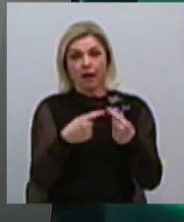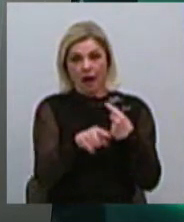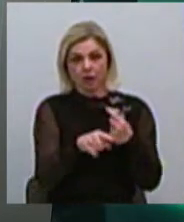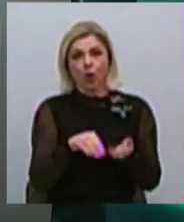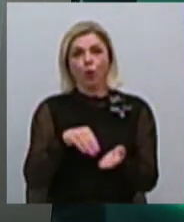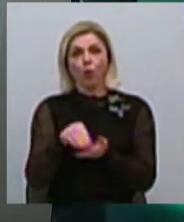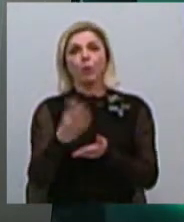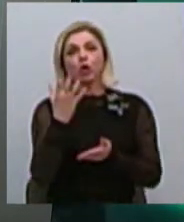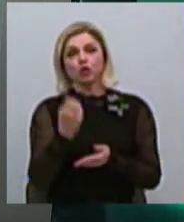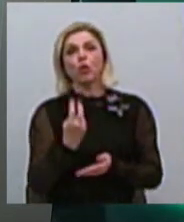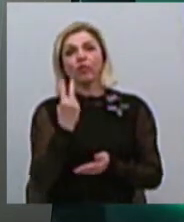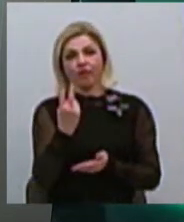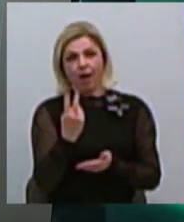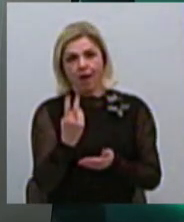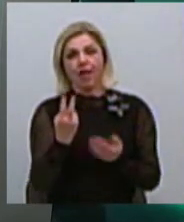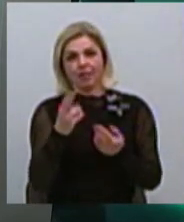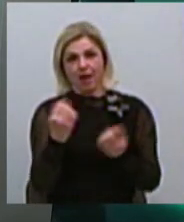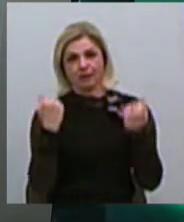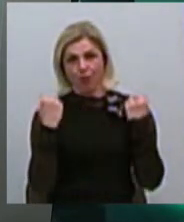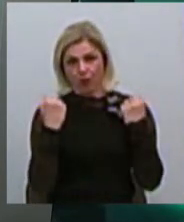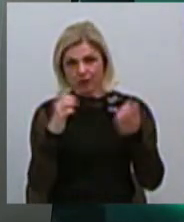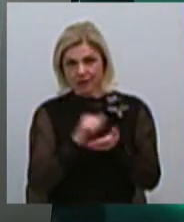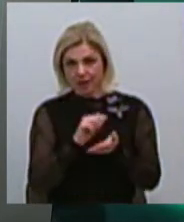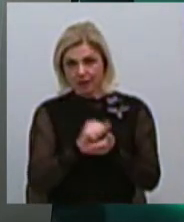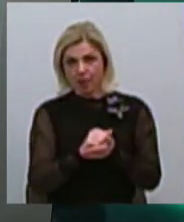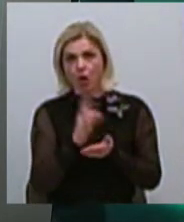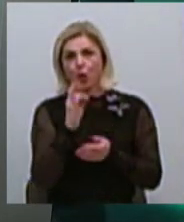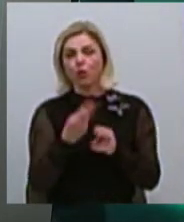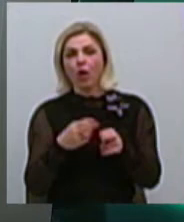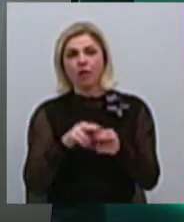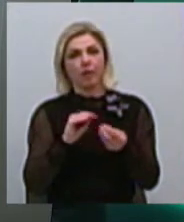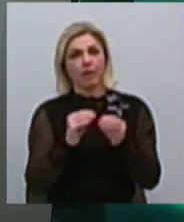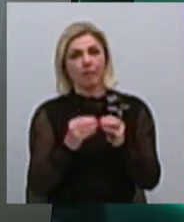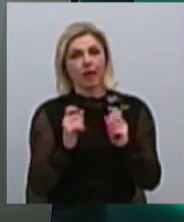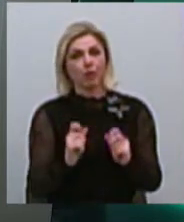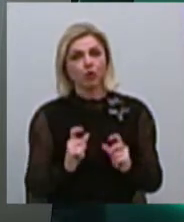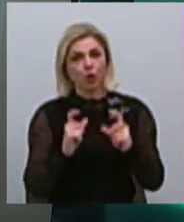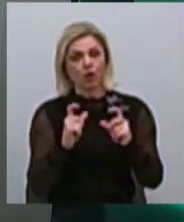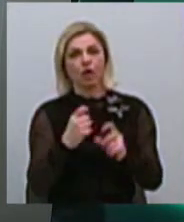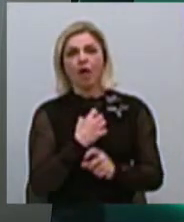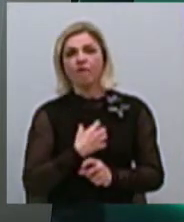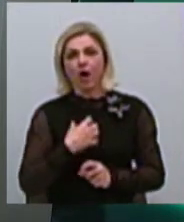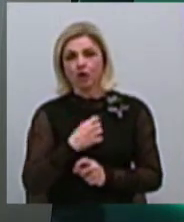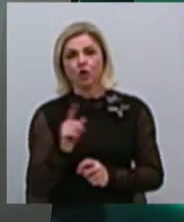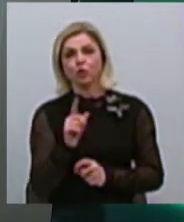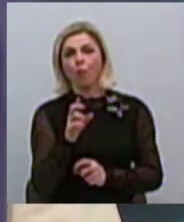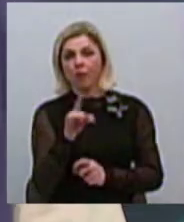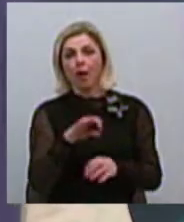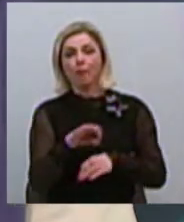інструмента для занятий спортом. Но це проблема удорожання, то є дуже важливо, щоб проєкт, діньки